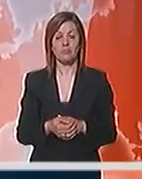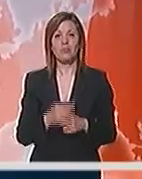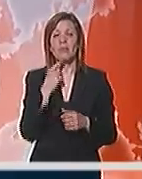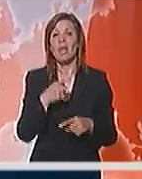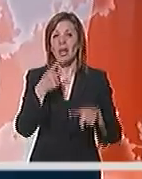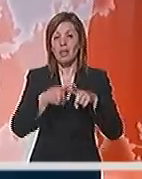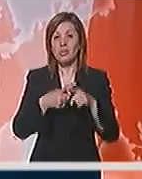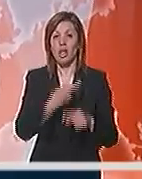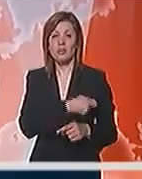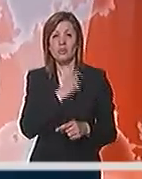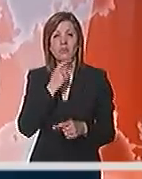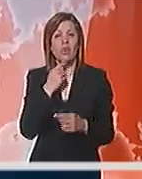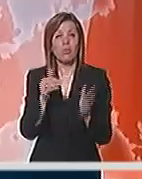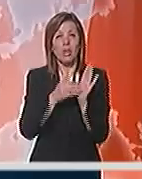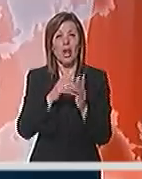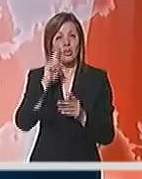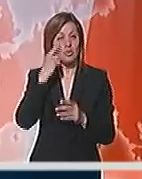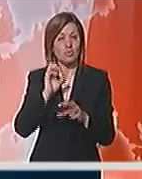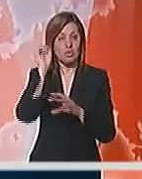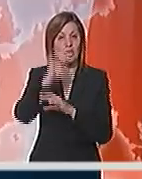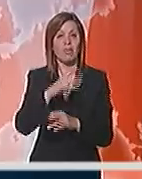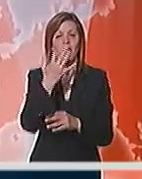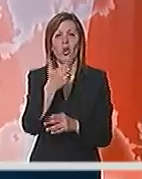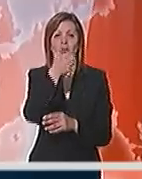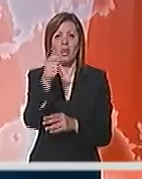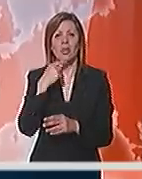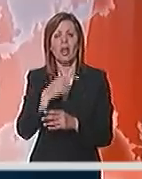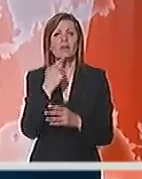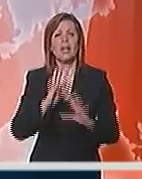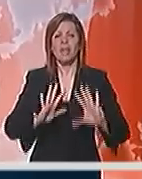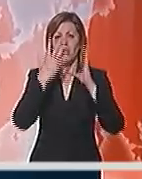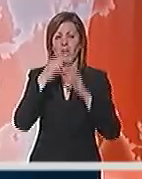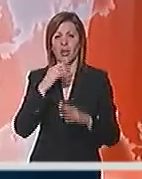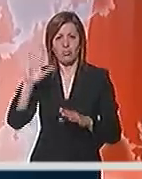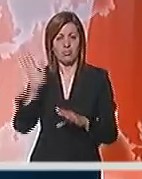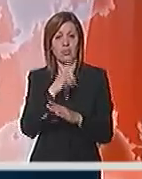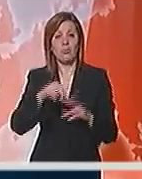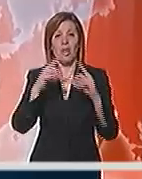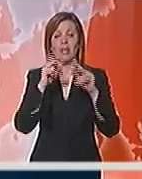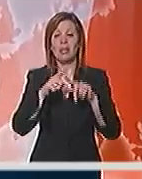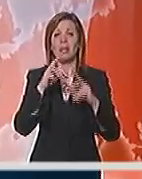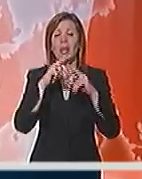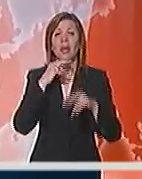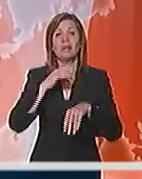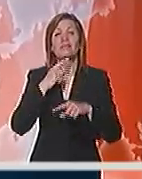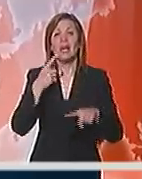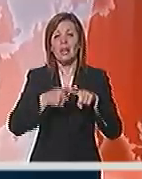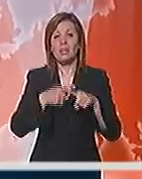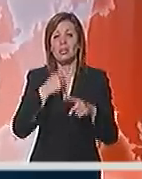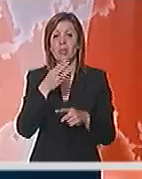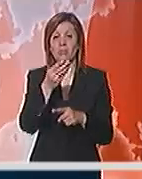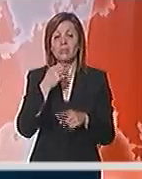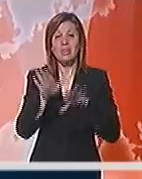Grčka policija je upotrebila suzavac kako bi rasterala nekoliko stotina demonstranata koji su se okupili u Atini ispred grčkog ministarstva